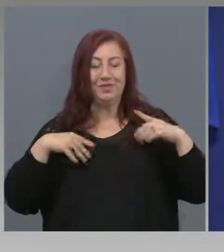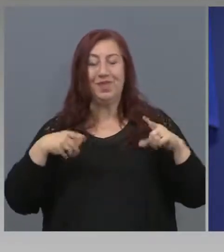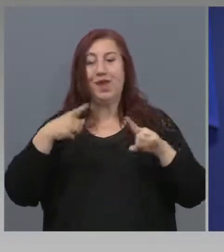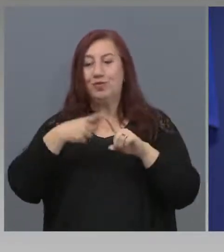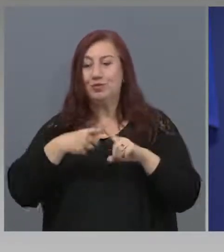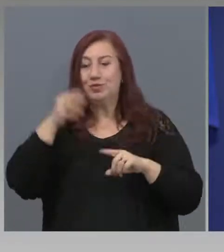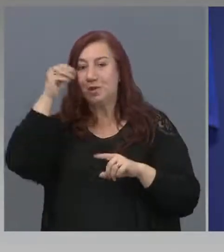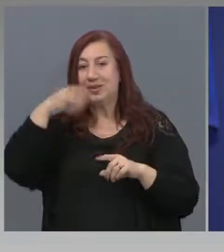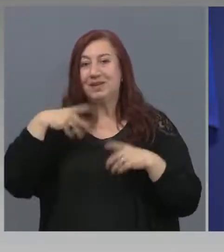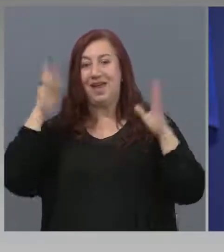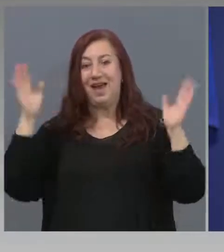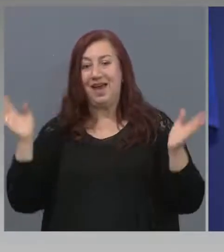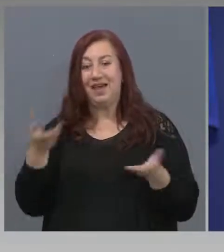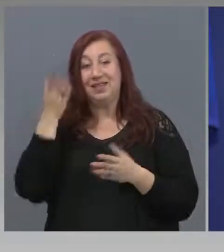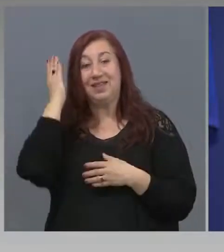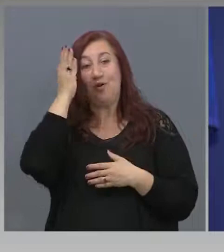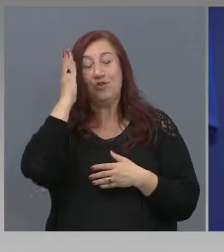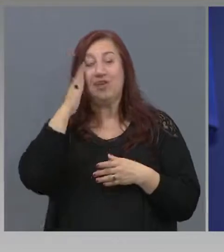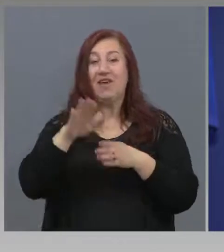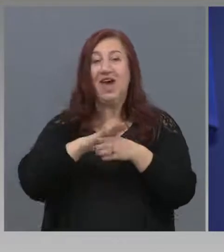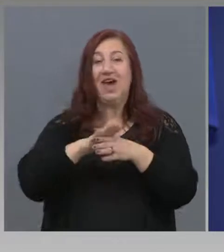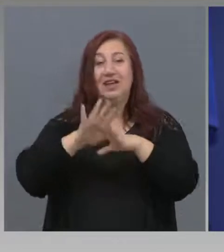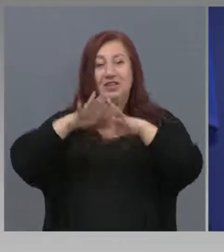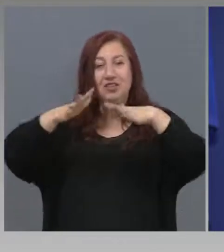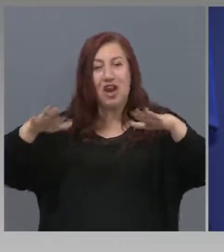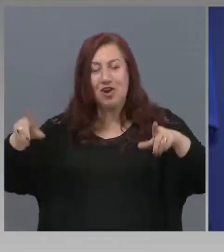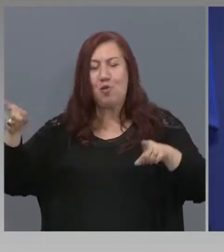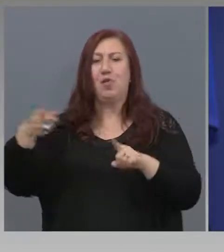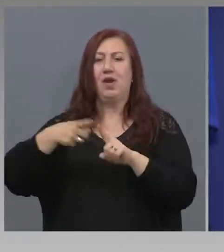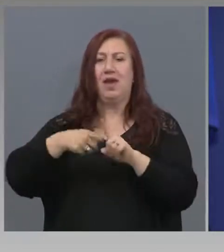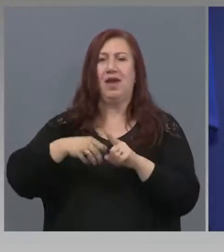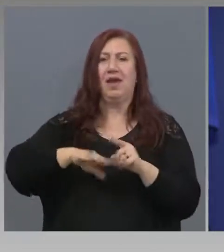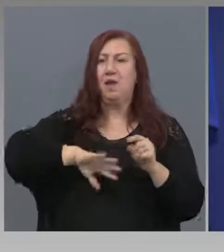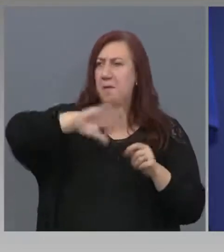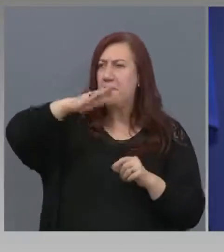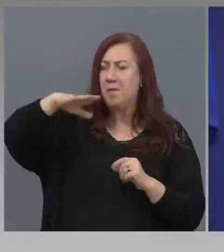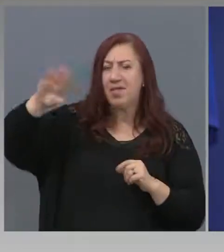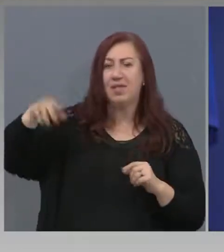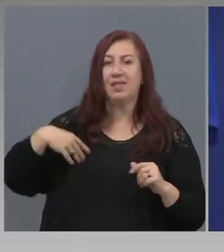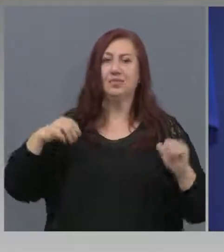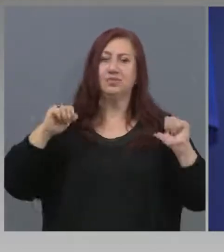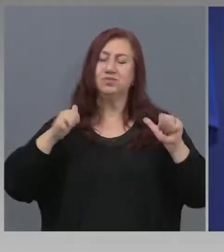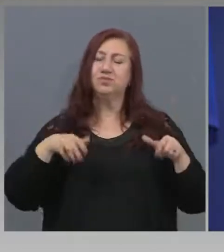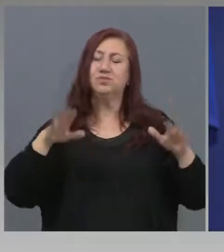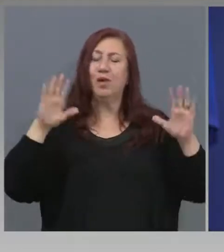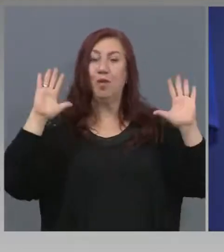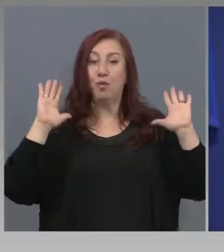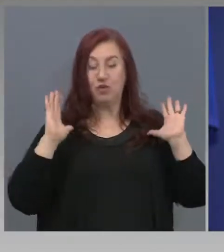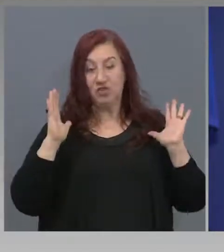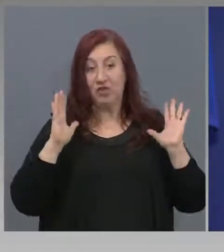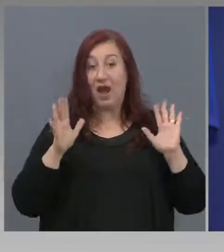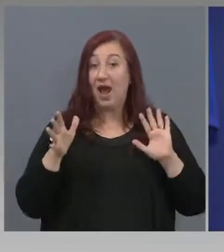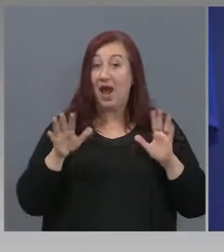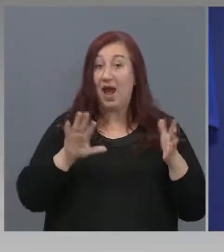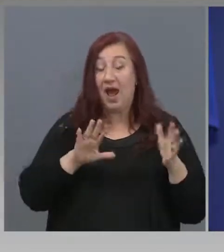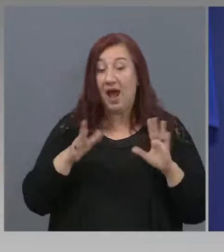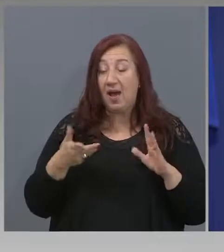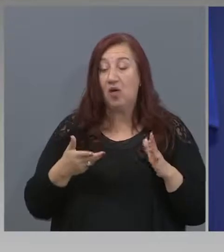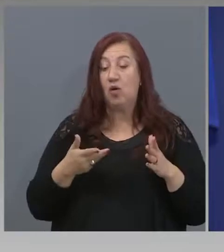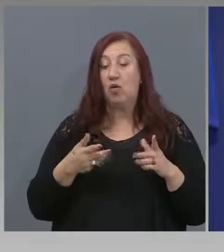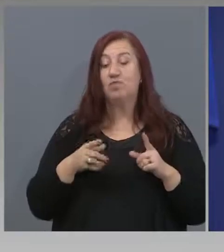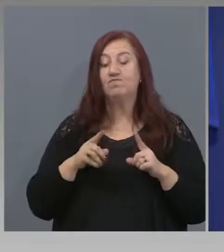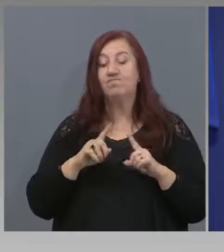черноморски курорти. И Планински също. А ако нещата се развият по-неблагоприятно,